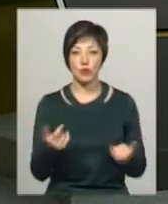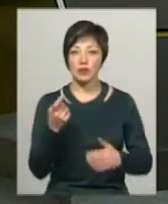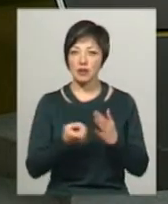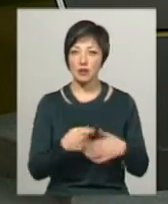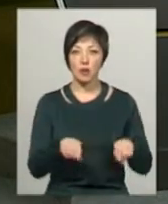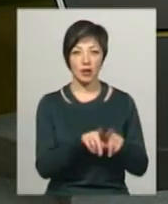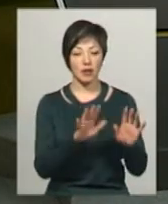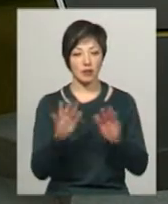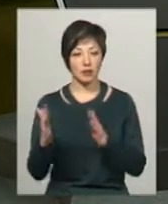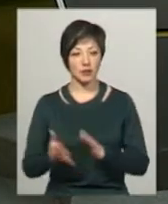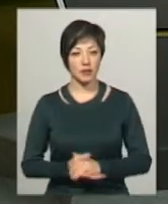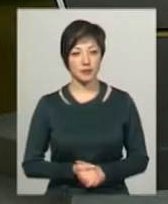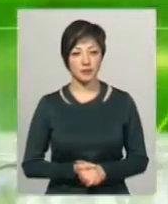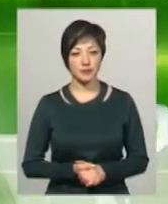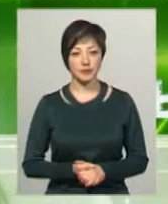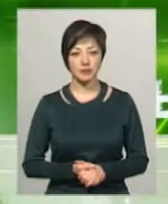дізнаєтесь про такі новини.